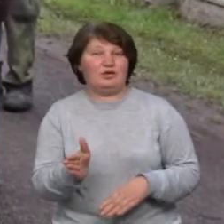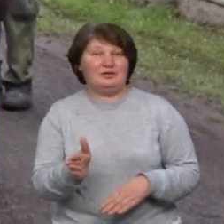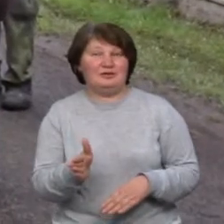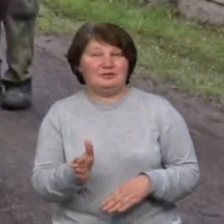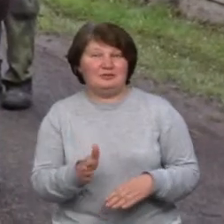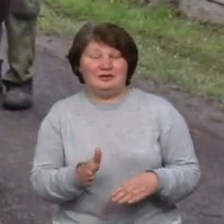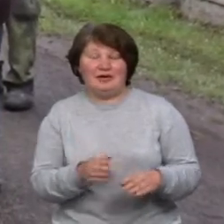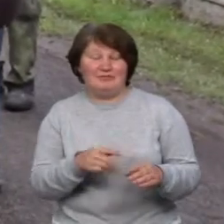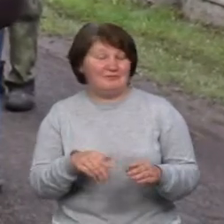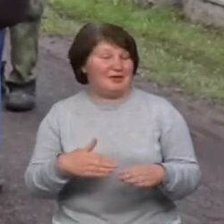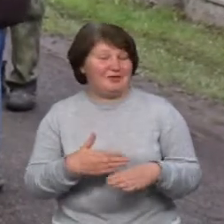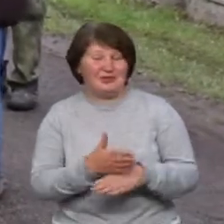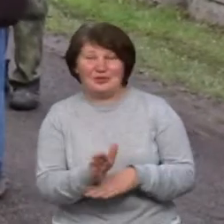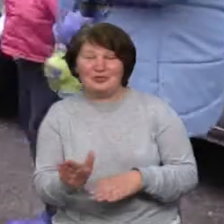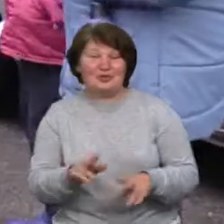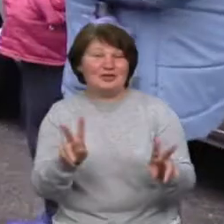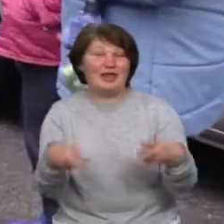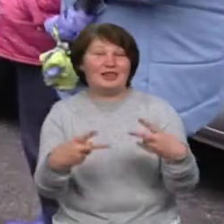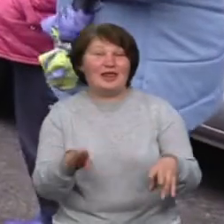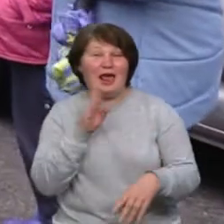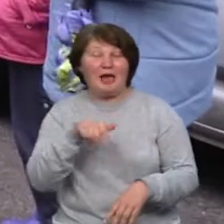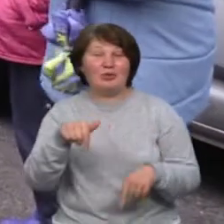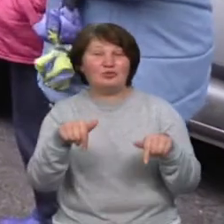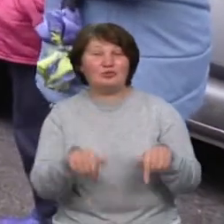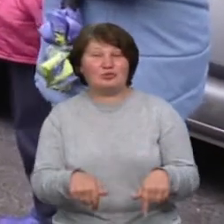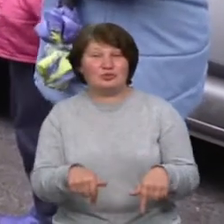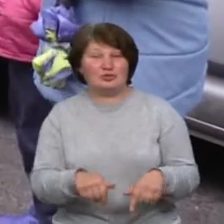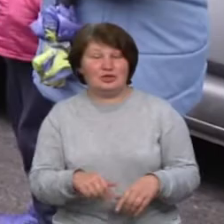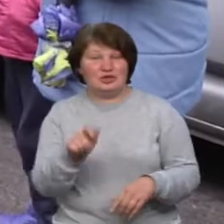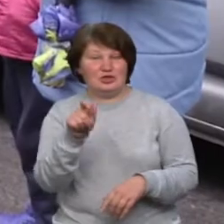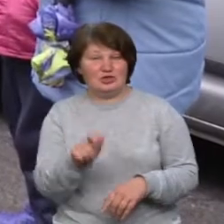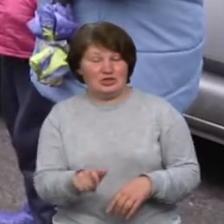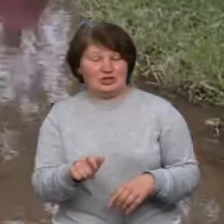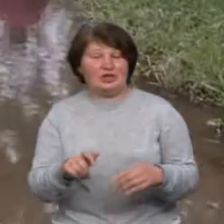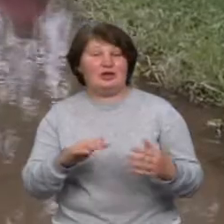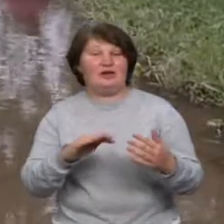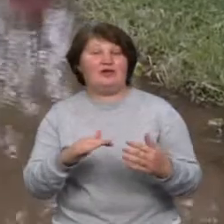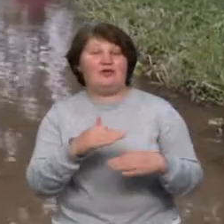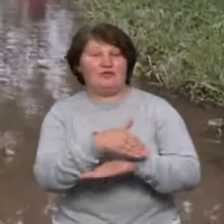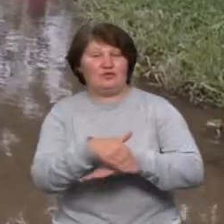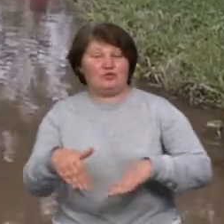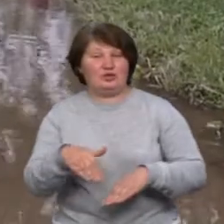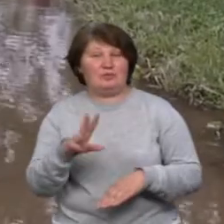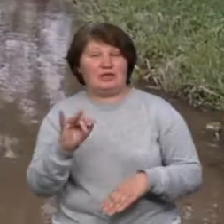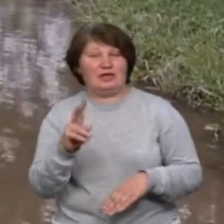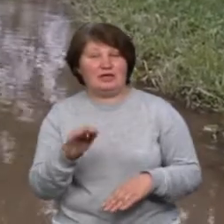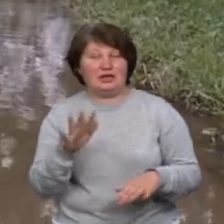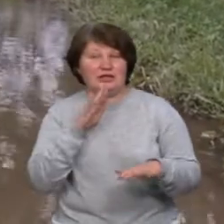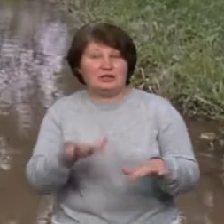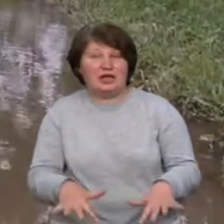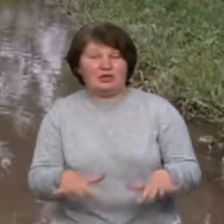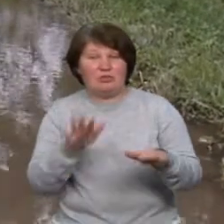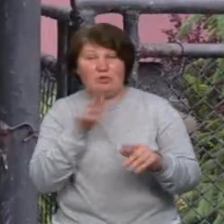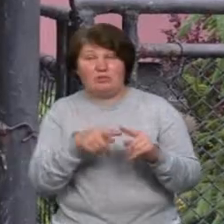Відвернути її не треба тут! Жителі вулиці Зелена мікрорайону Підгірки третій рік затоплюють під час весняних дощів. Стефанія